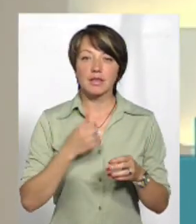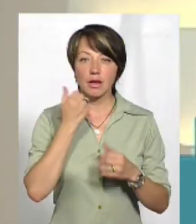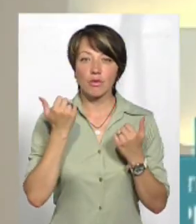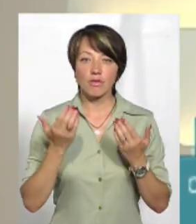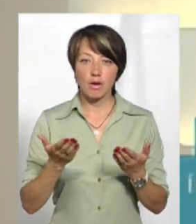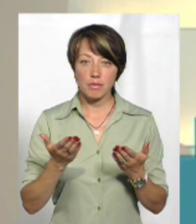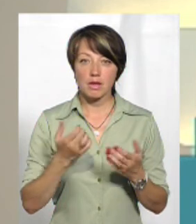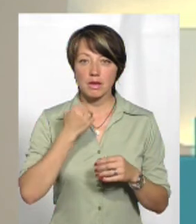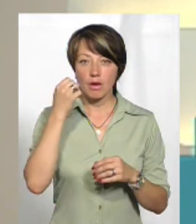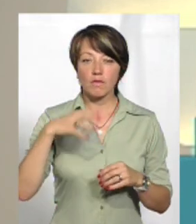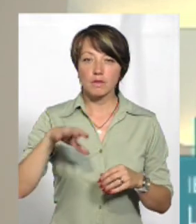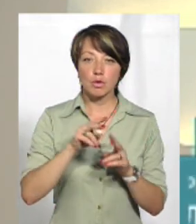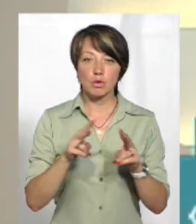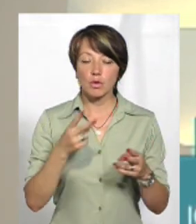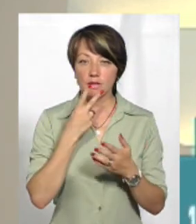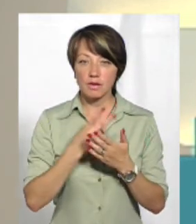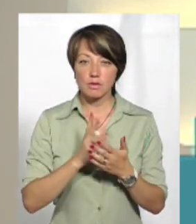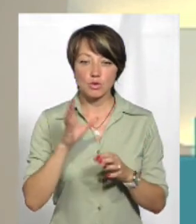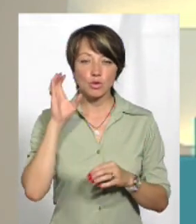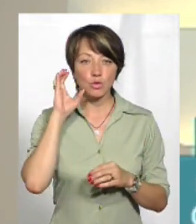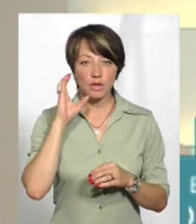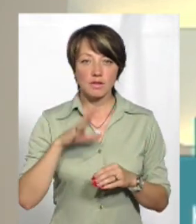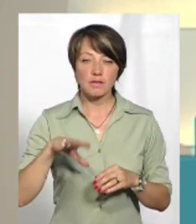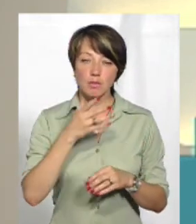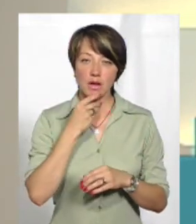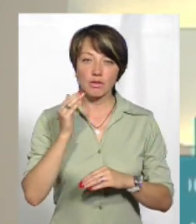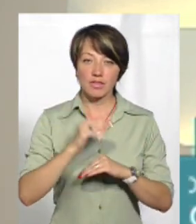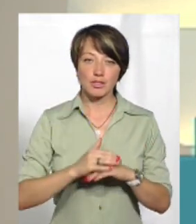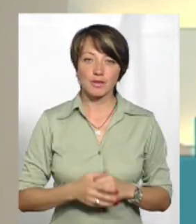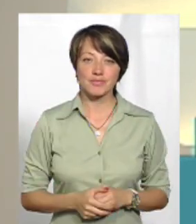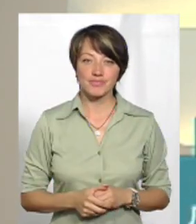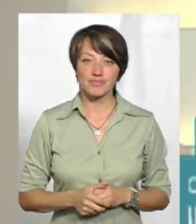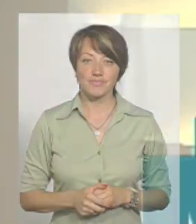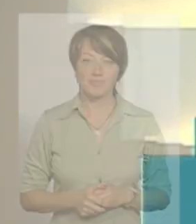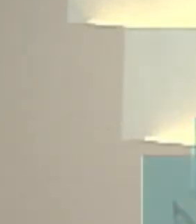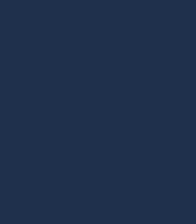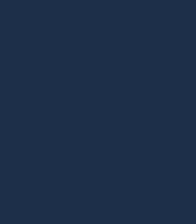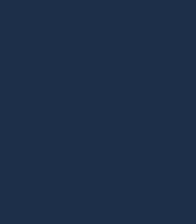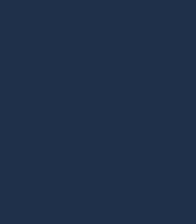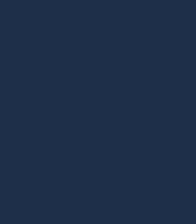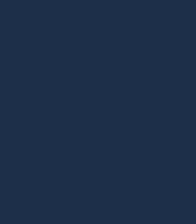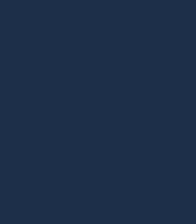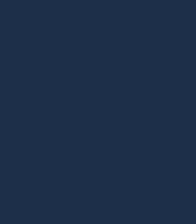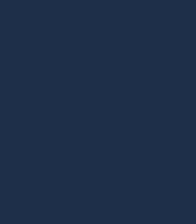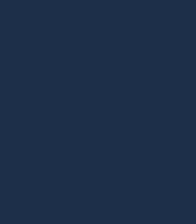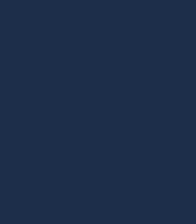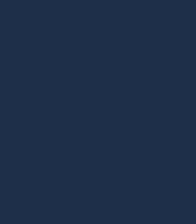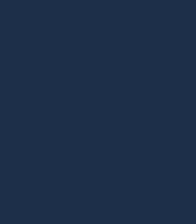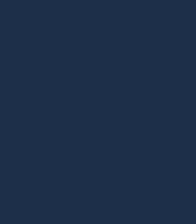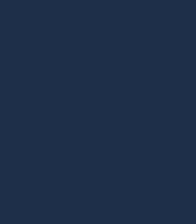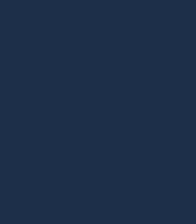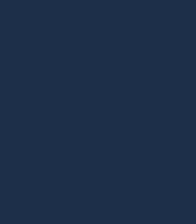Дякую вам. Дякую всім, хто нас дивився і буде слухати. Усім гарного вечора. Дякую.